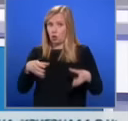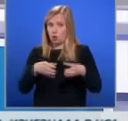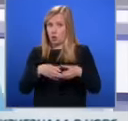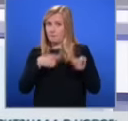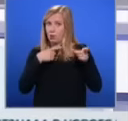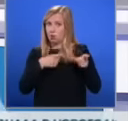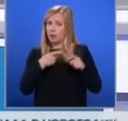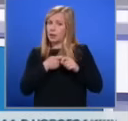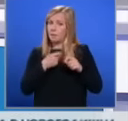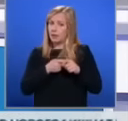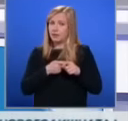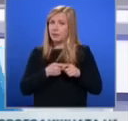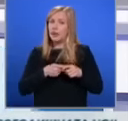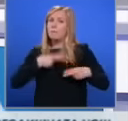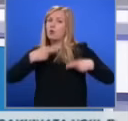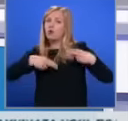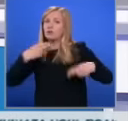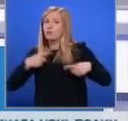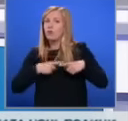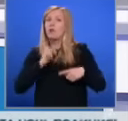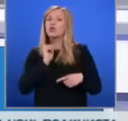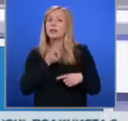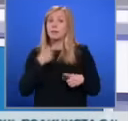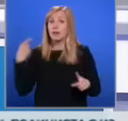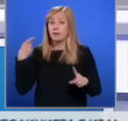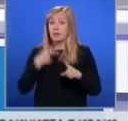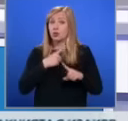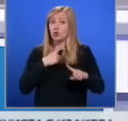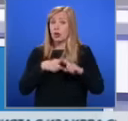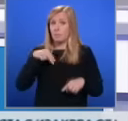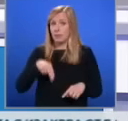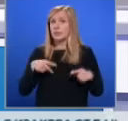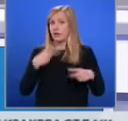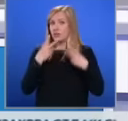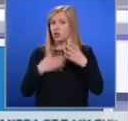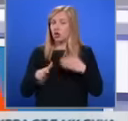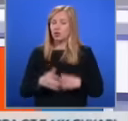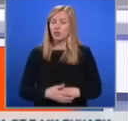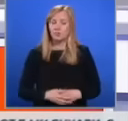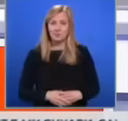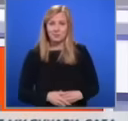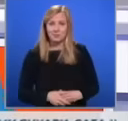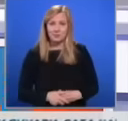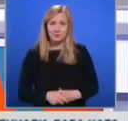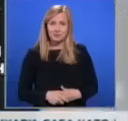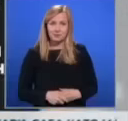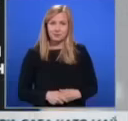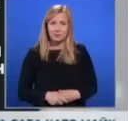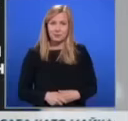време образува днес досъдебно производство по заплахите срещу Християн Пендиков. Още сега от Александър Марков, който следи темата.